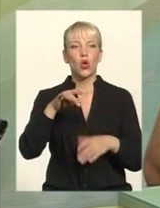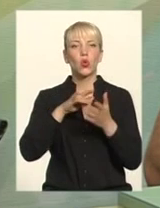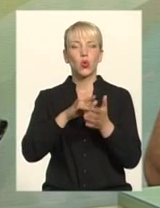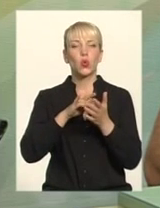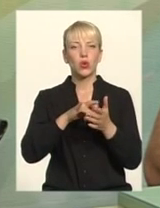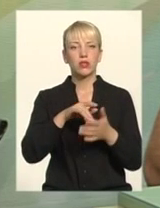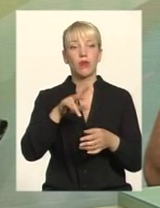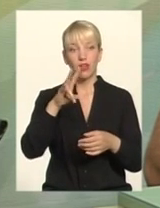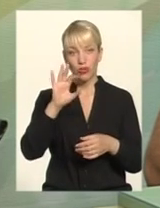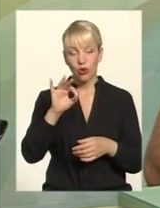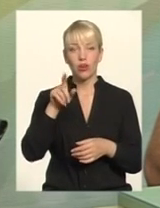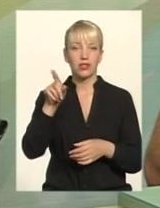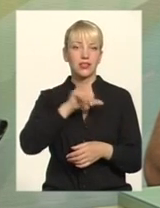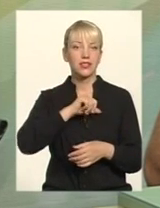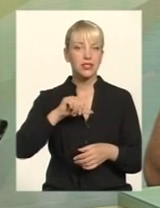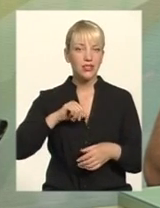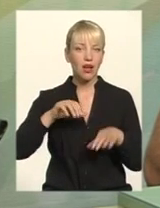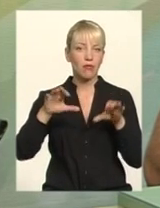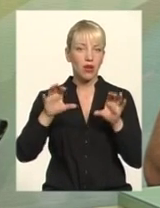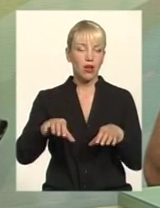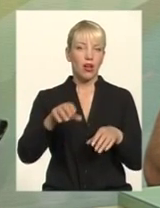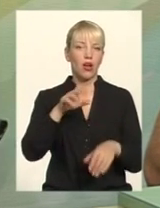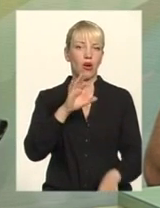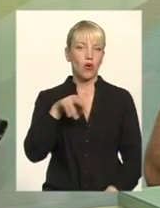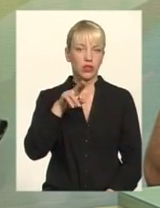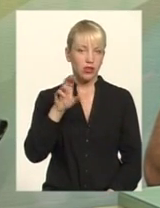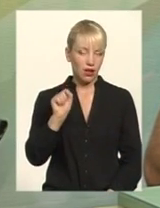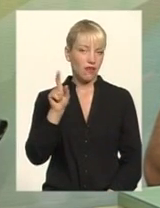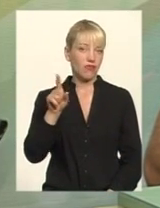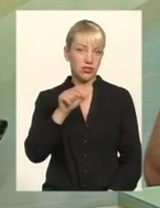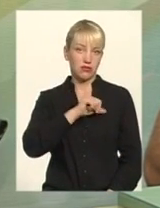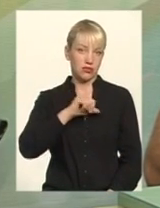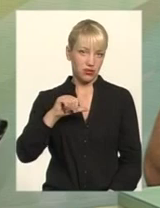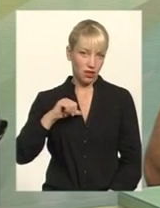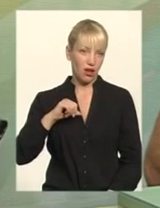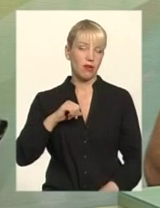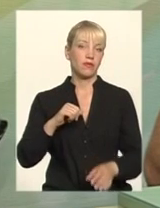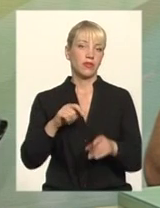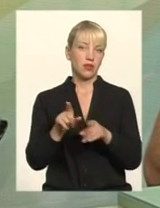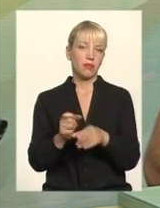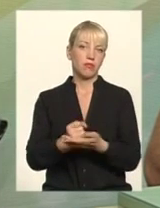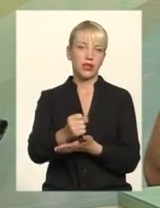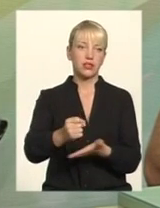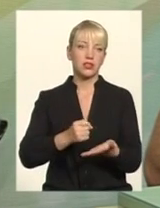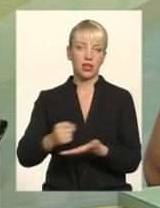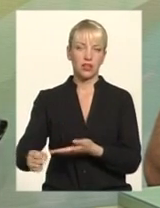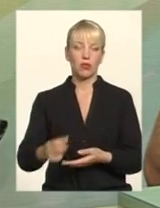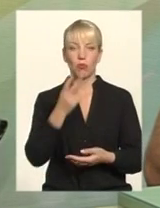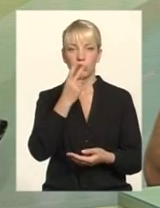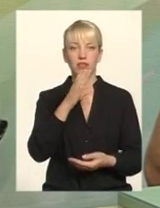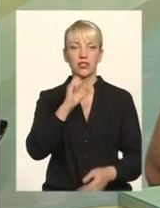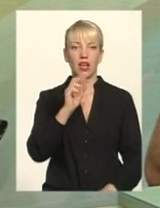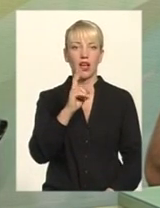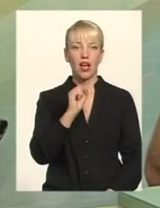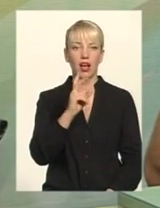таки перепризначив пані Трунову Ви знаєте, якщо подивитися на Одесу, то що робить Саакашвілі Він сам війде тим шляхом Війде політичною волією Він абсолютно всі